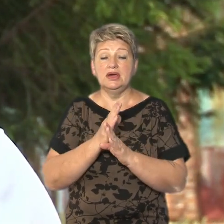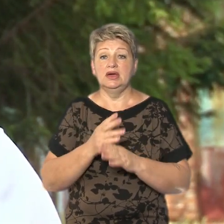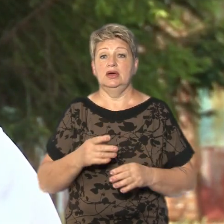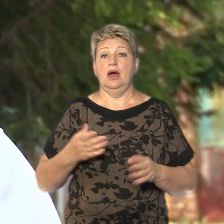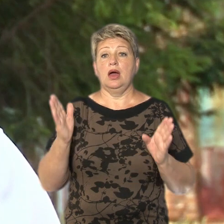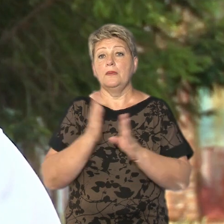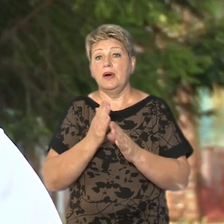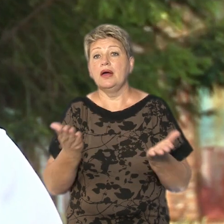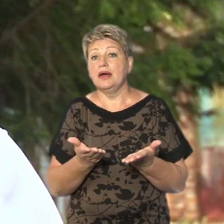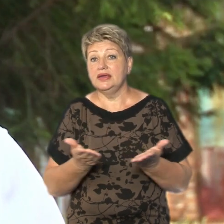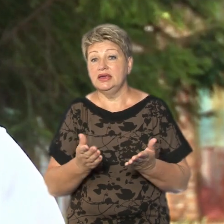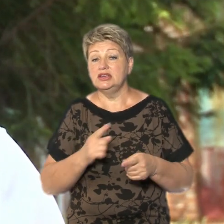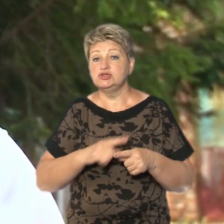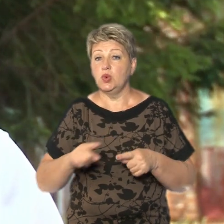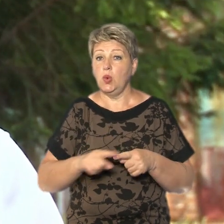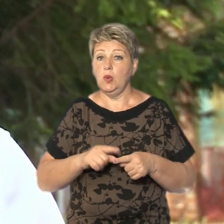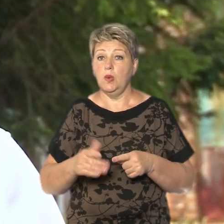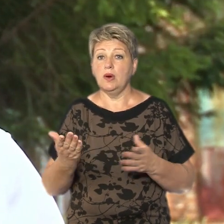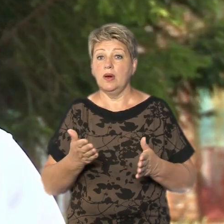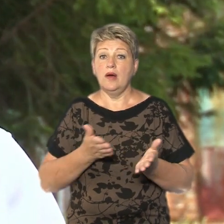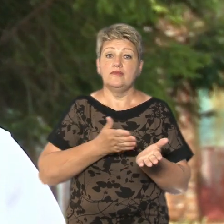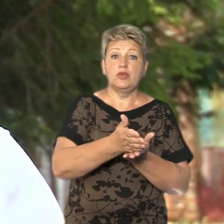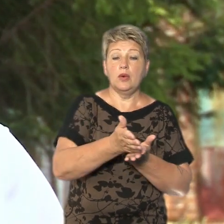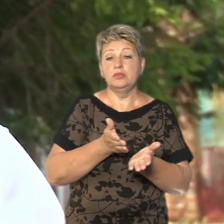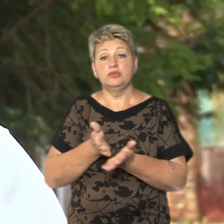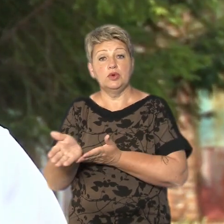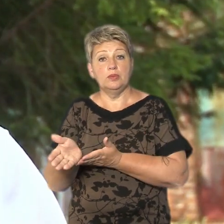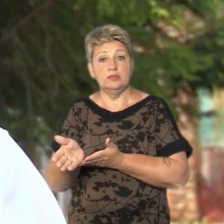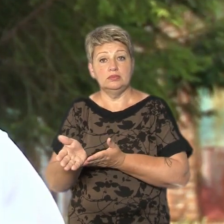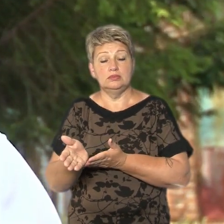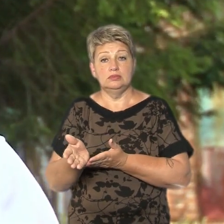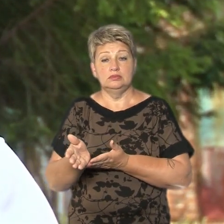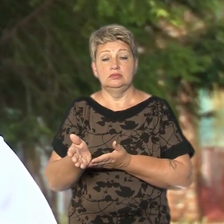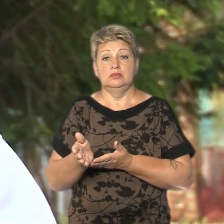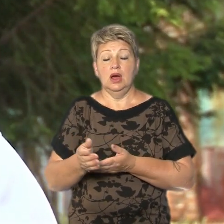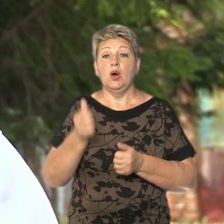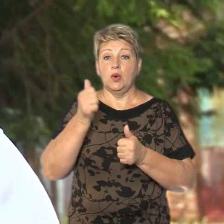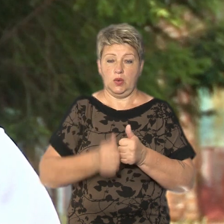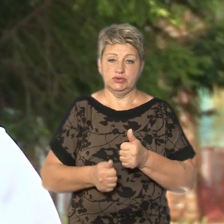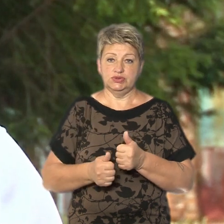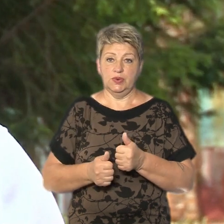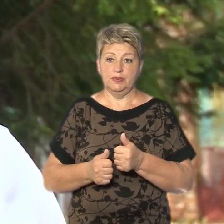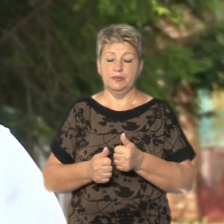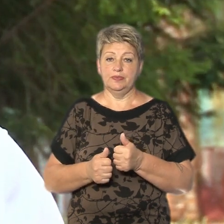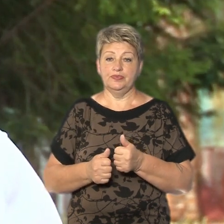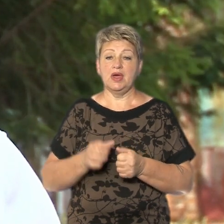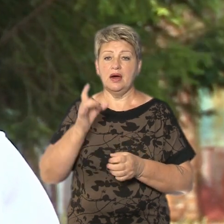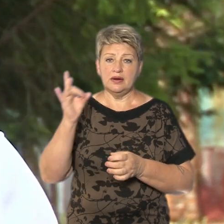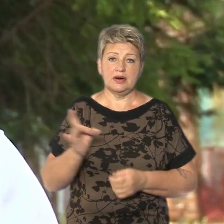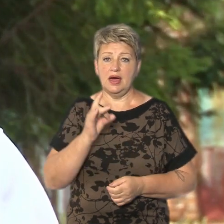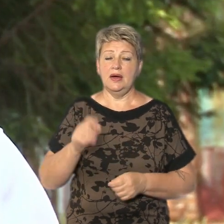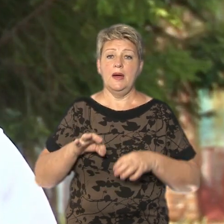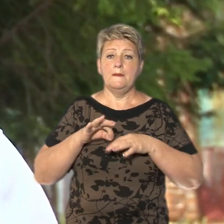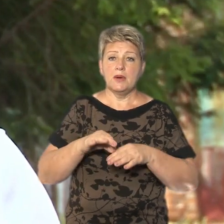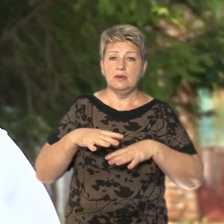повітряних мас, які будуть рухатись в той чи інший напрямок. Тому кожного разу проводяться